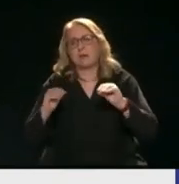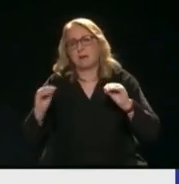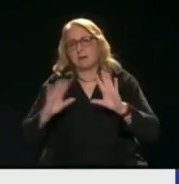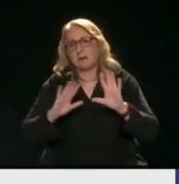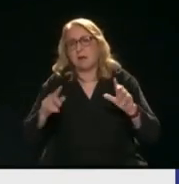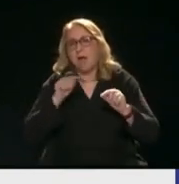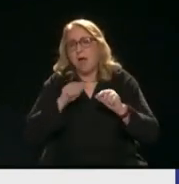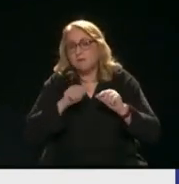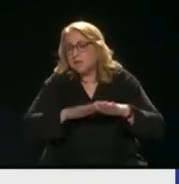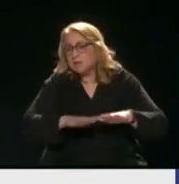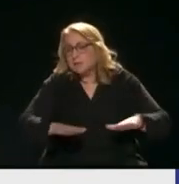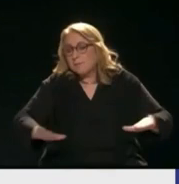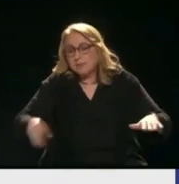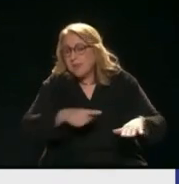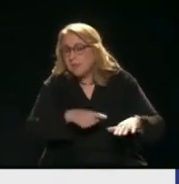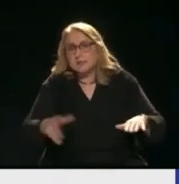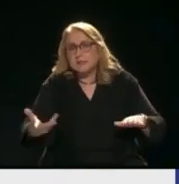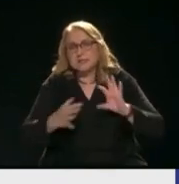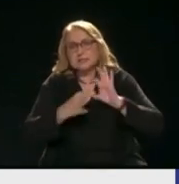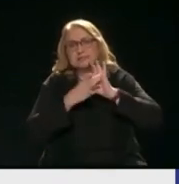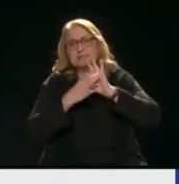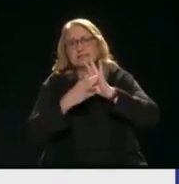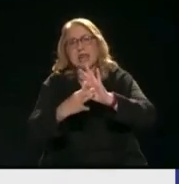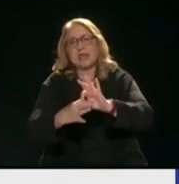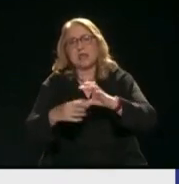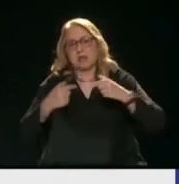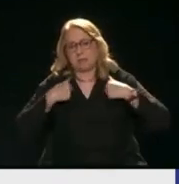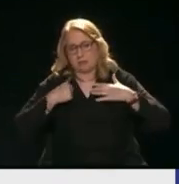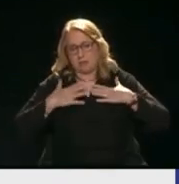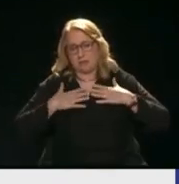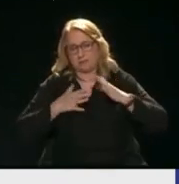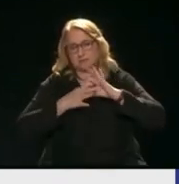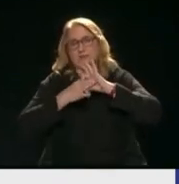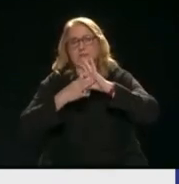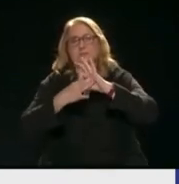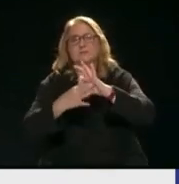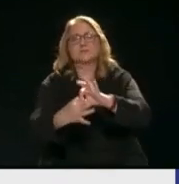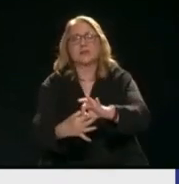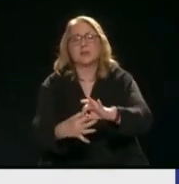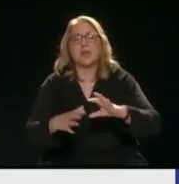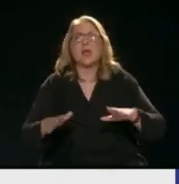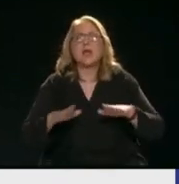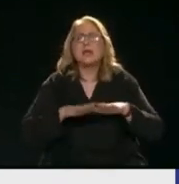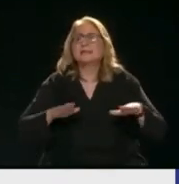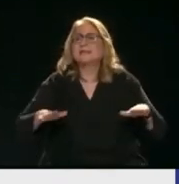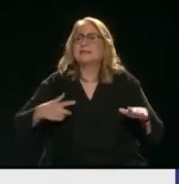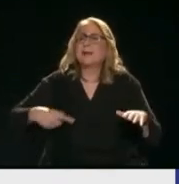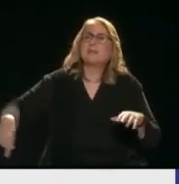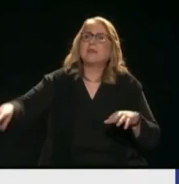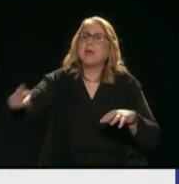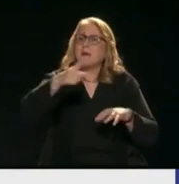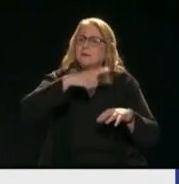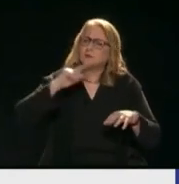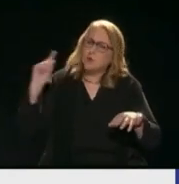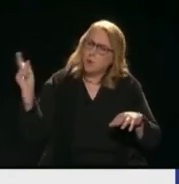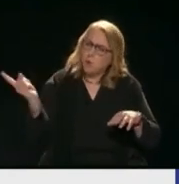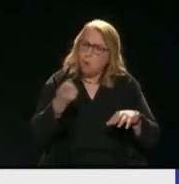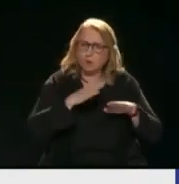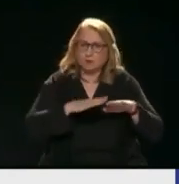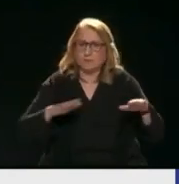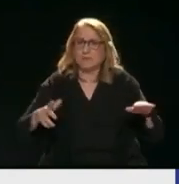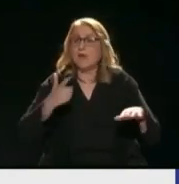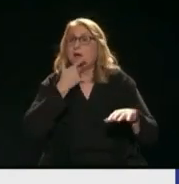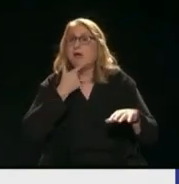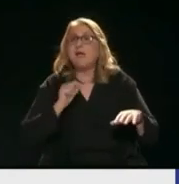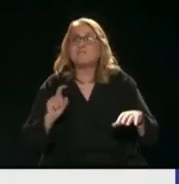Τα παιδιά μας είναι η συνέχειά μας Εγώ θέλω να μου πείτε το εξής Τα παιδιά μας Ολωνών τα παιδιά Δεν έχουν τις ευκαιρίες που